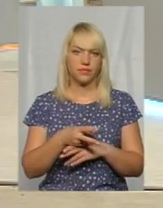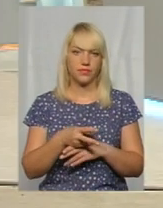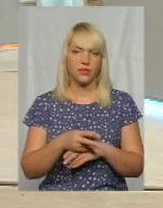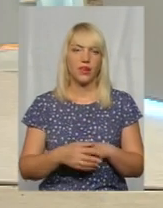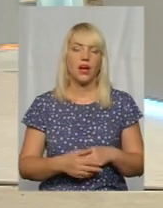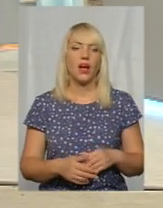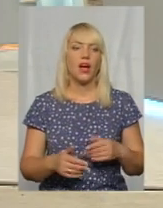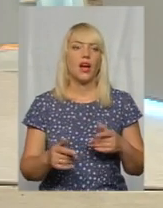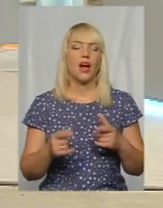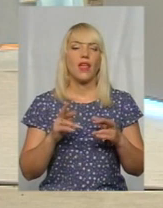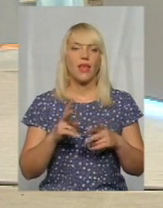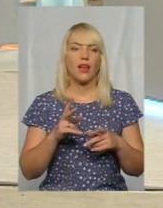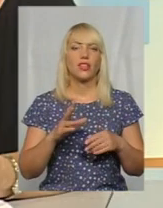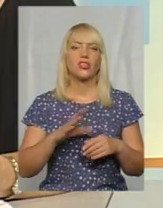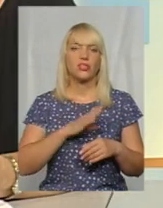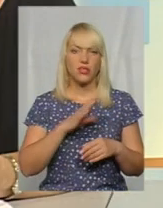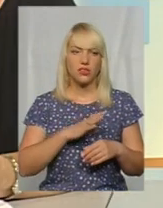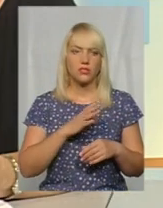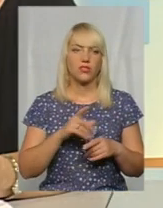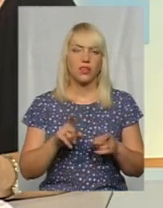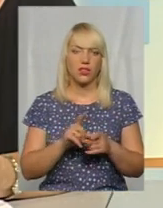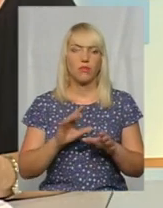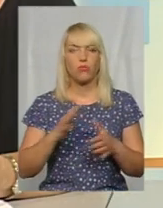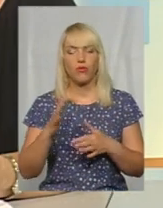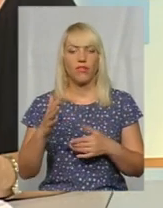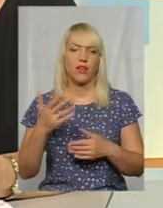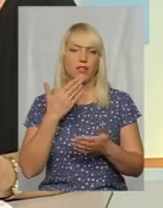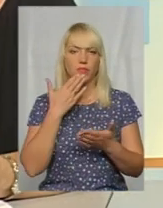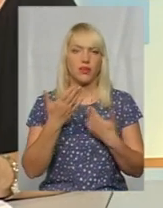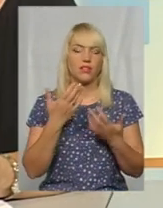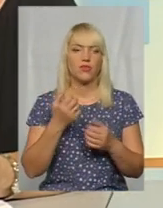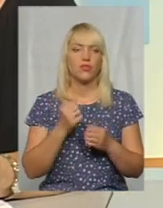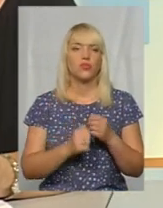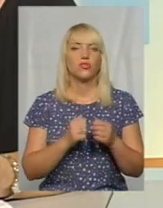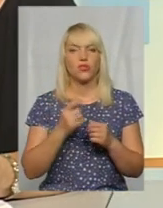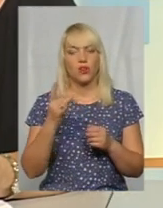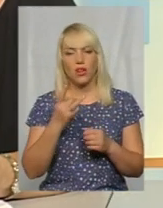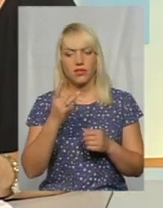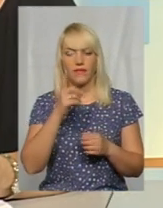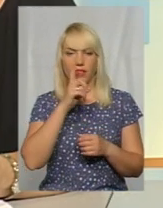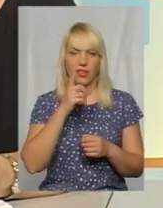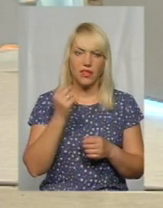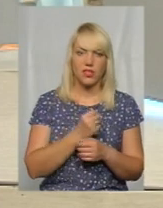такі випадки трапляються? Бувають. Щодня буває? Раз на тиждень, раз на місяць? Ну,